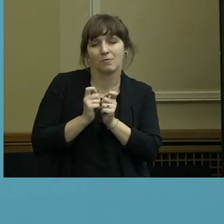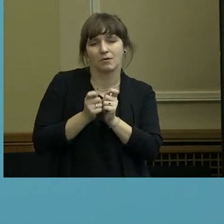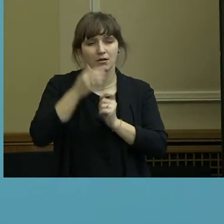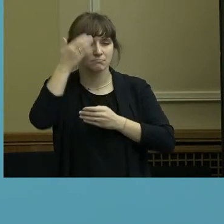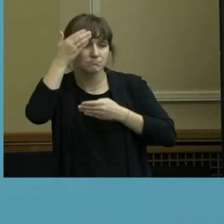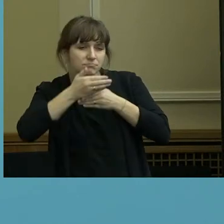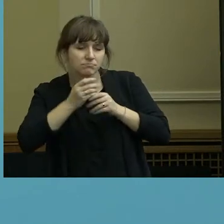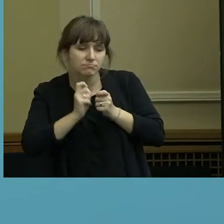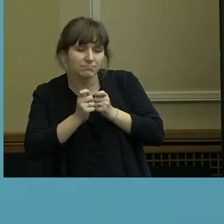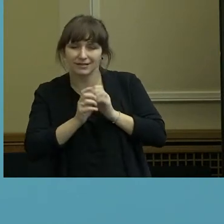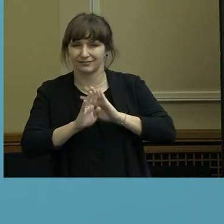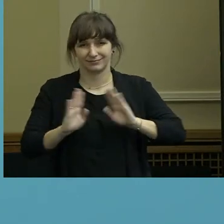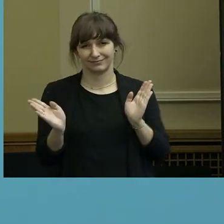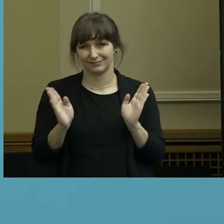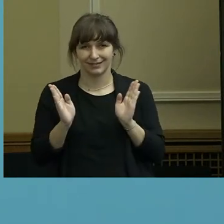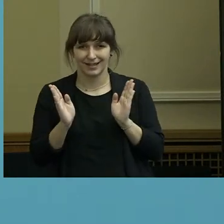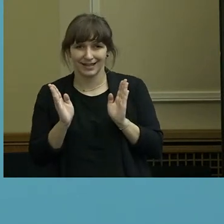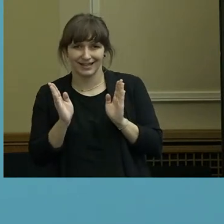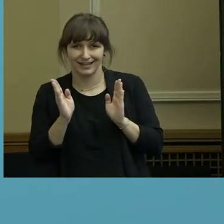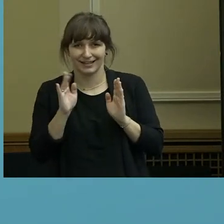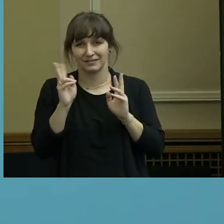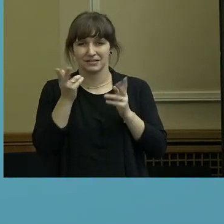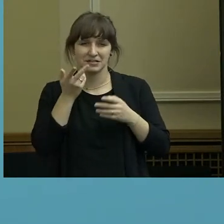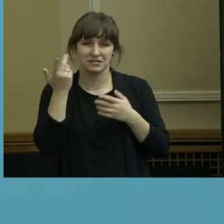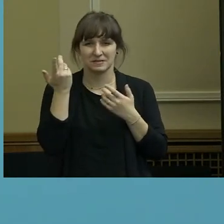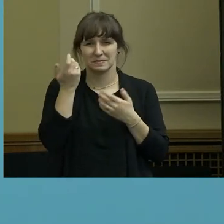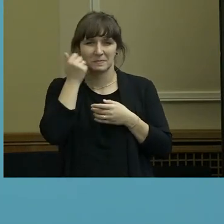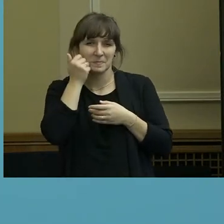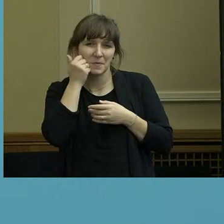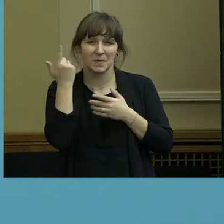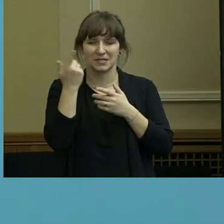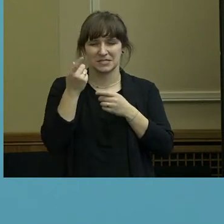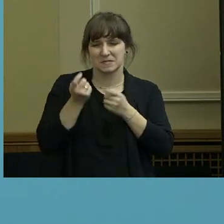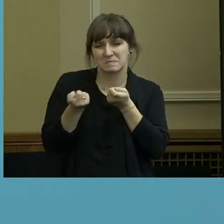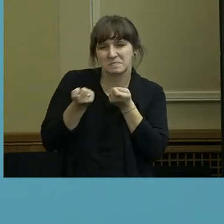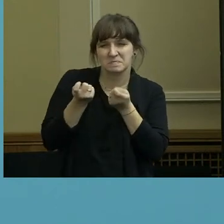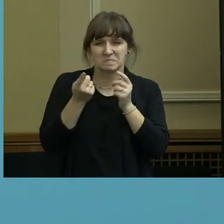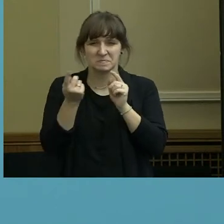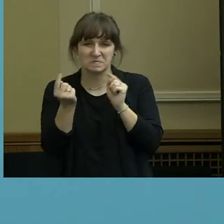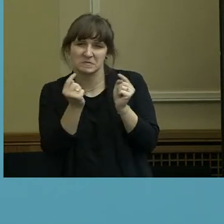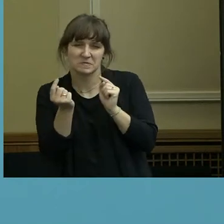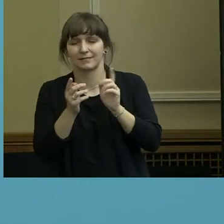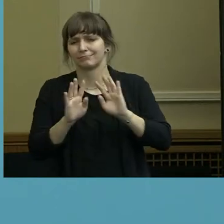Und schon gar nicht wie im Casino Royale. Also kein Poker.